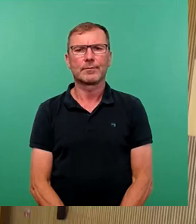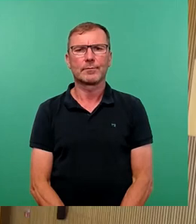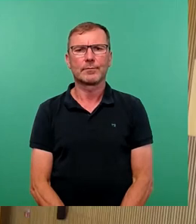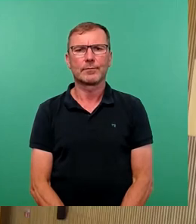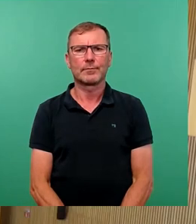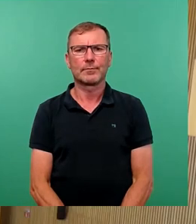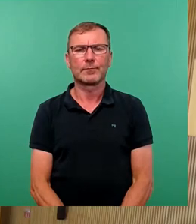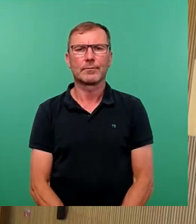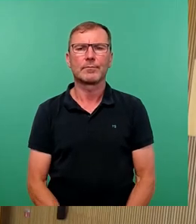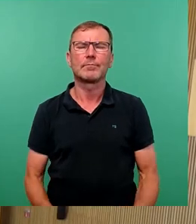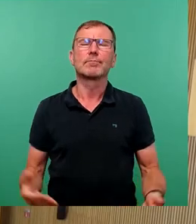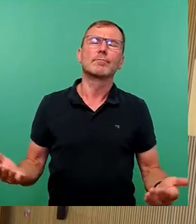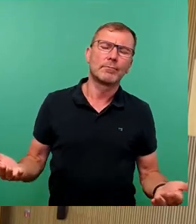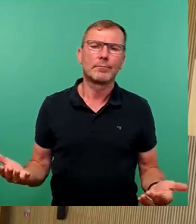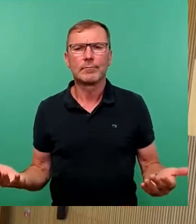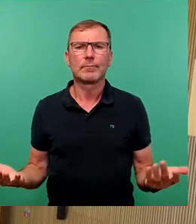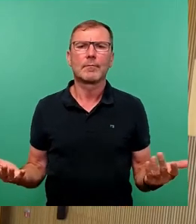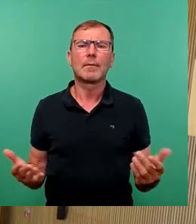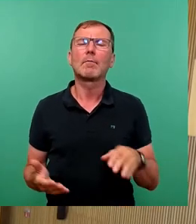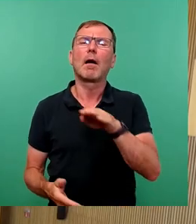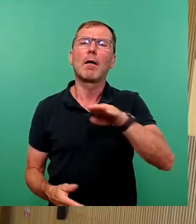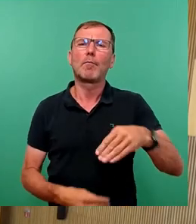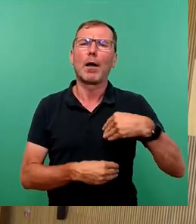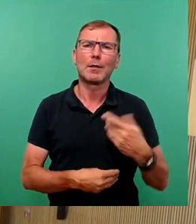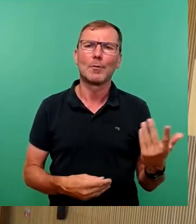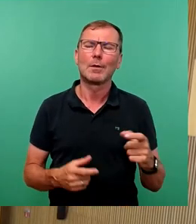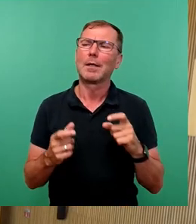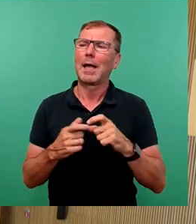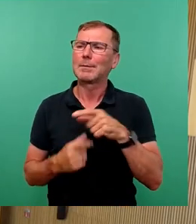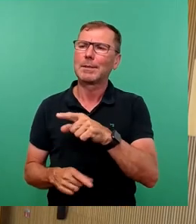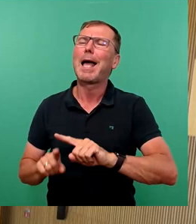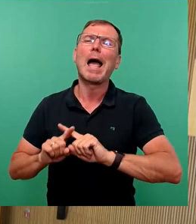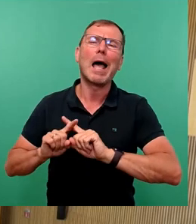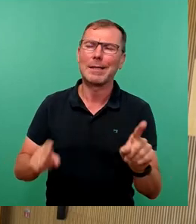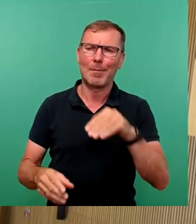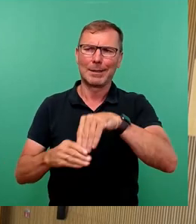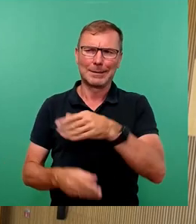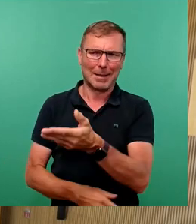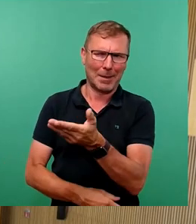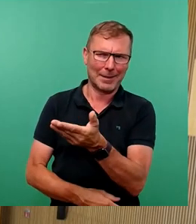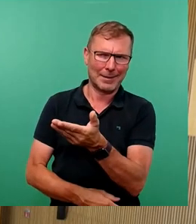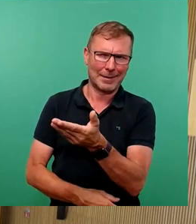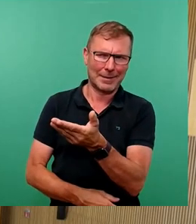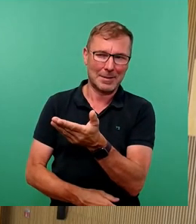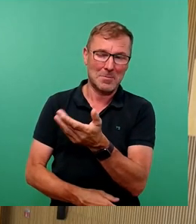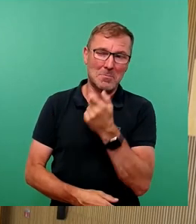So, naja, also bei den Parkgebühren war die SPD nie dabei gewesen, aber